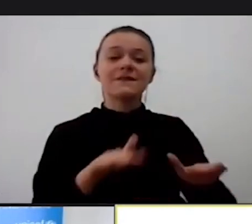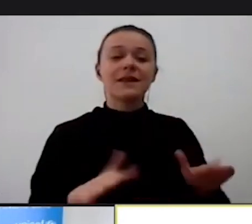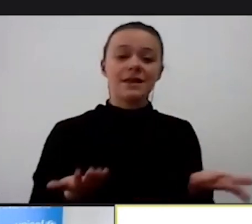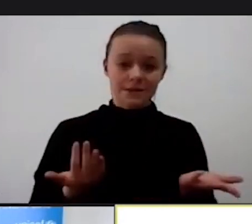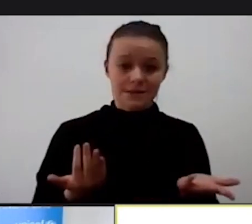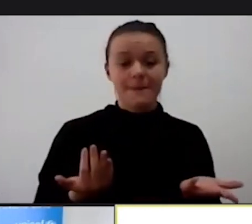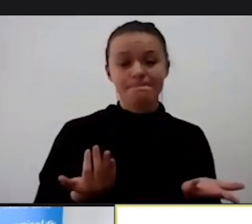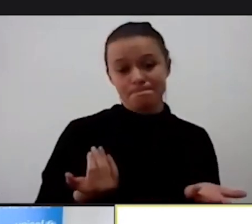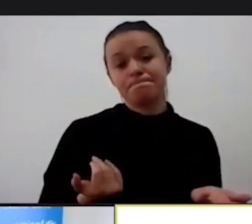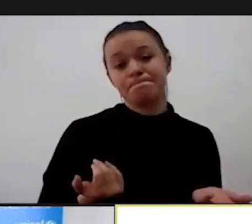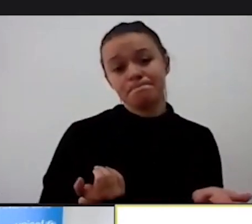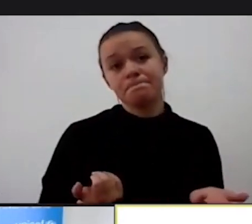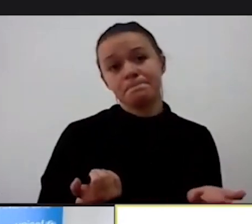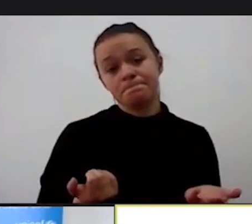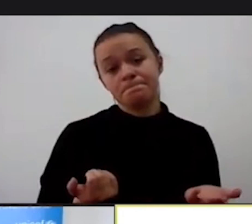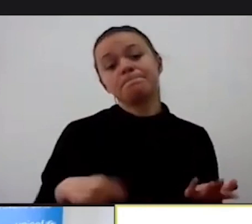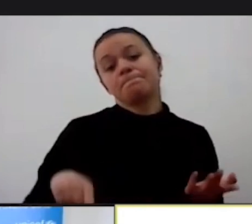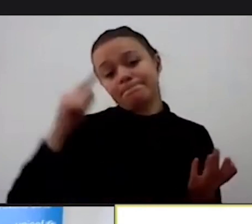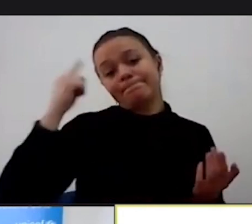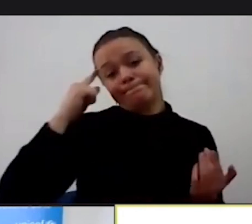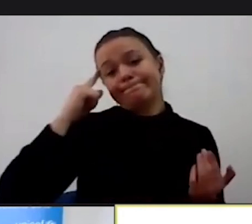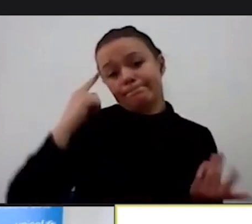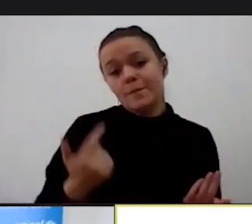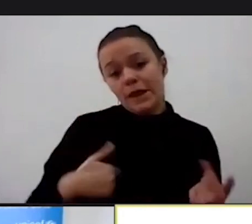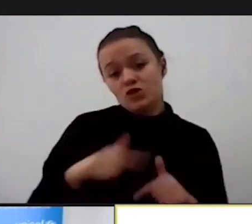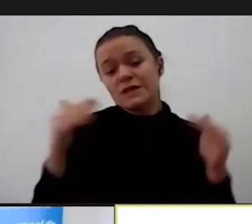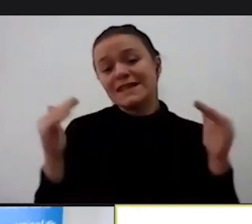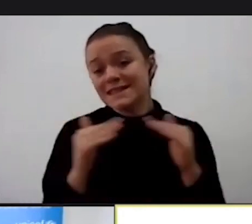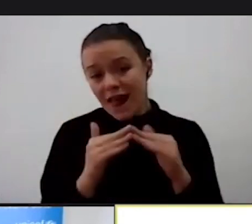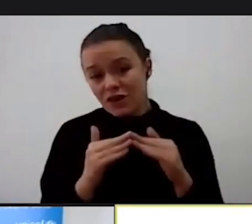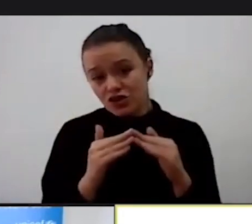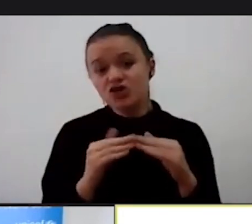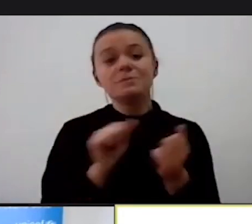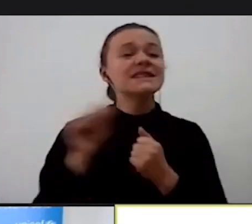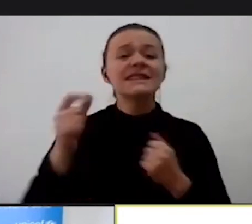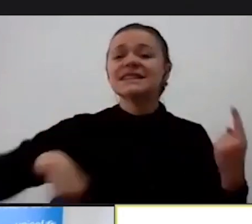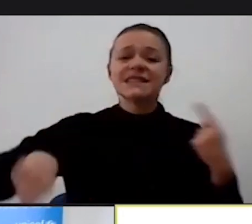Što znači da se svi mi slažemo, da svi treba da napredujemo na ovom polju.